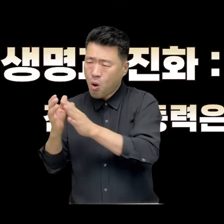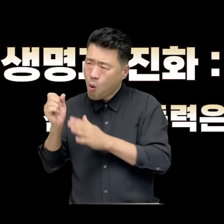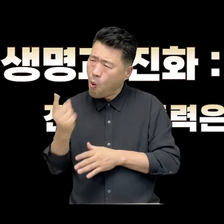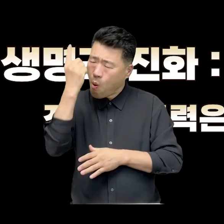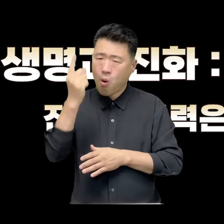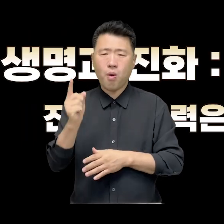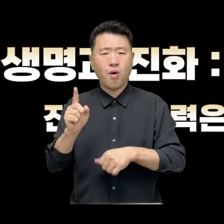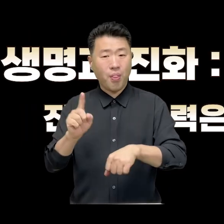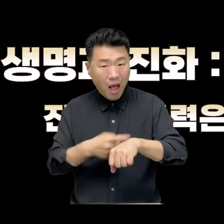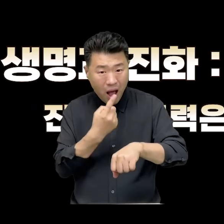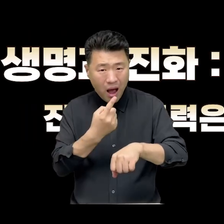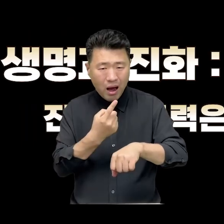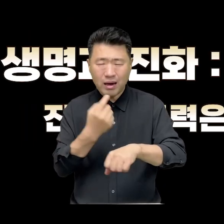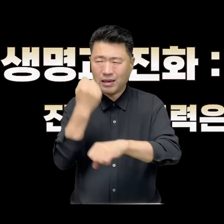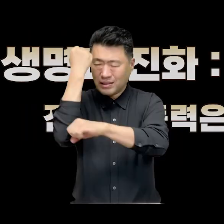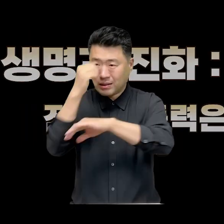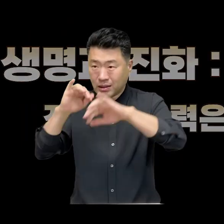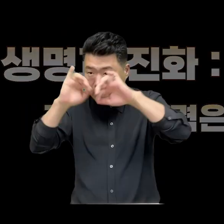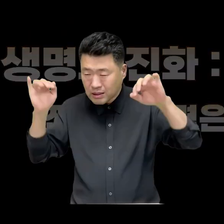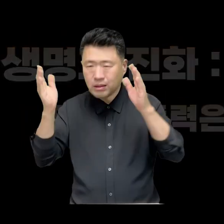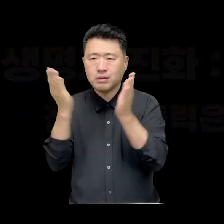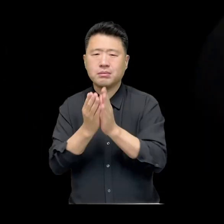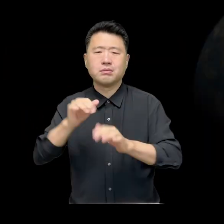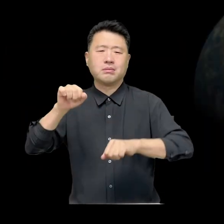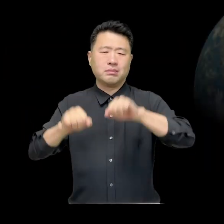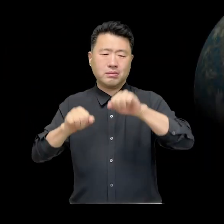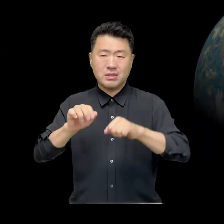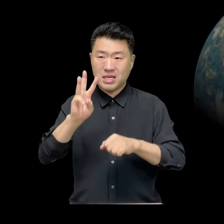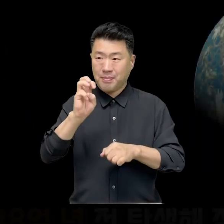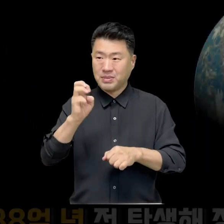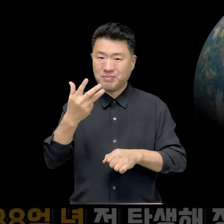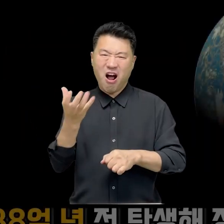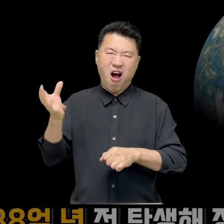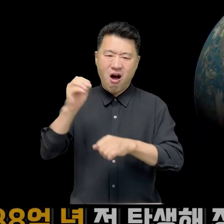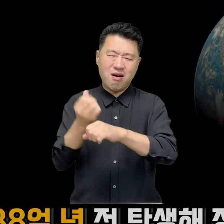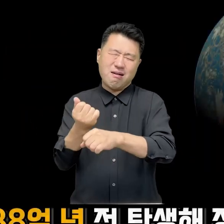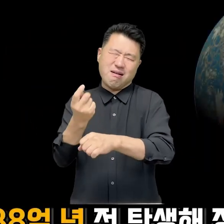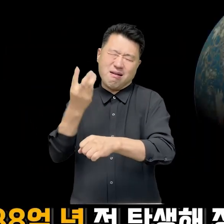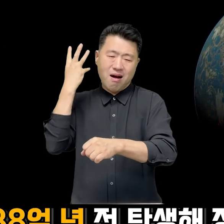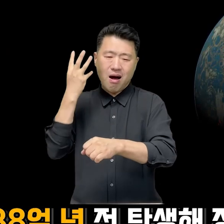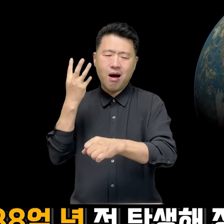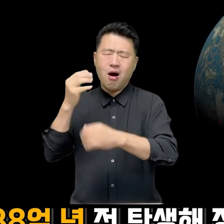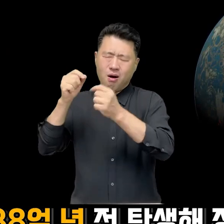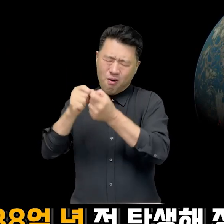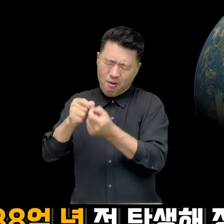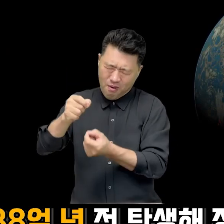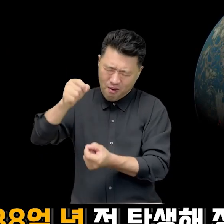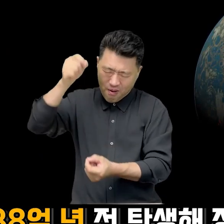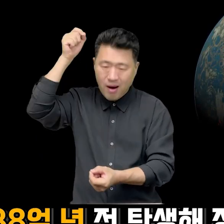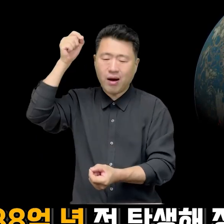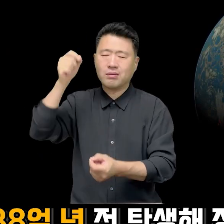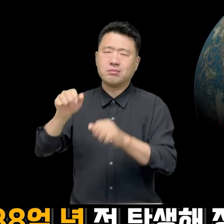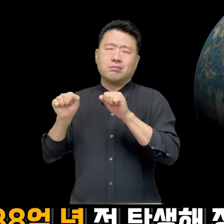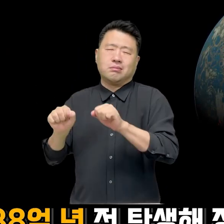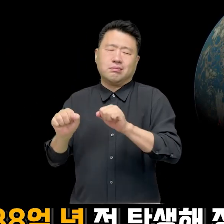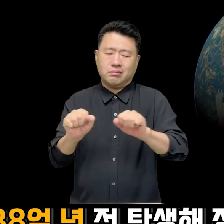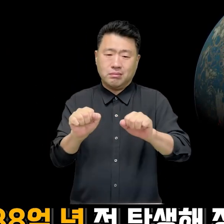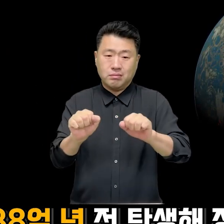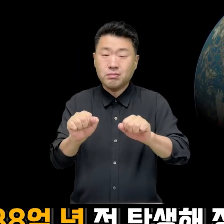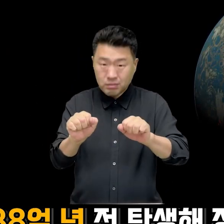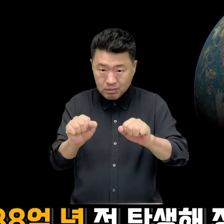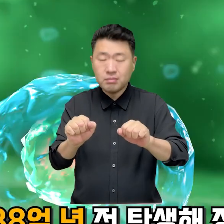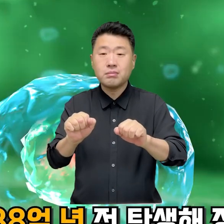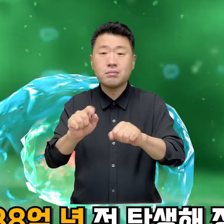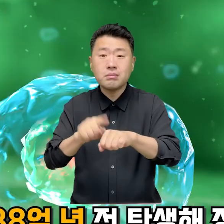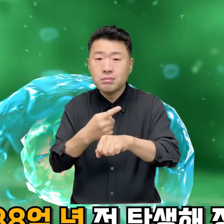진화, 진화의 동력은 우연이고 핵심은 적응이다. 38억 년 전 탄생해 장구한 시간 동안 이어져온